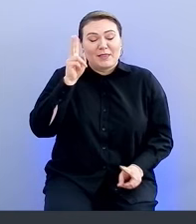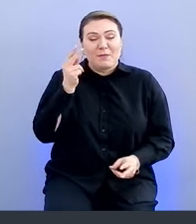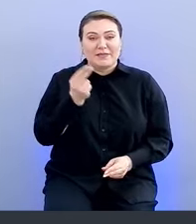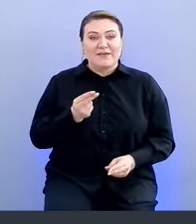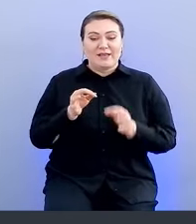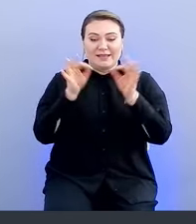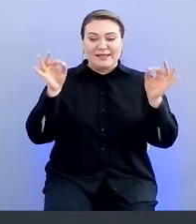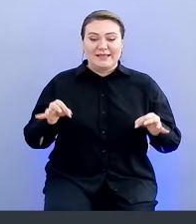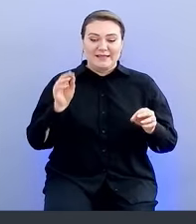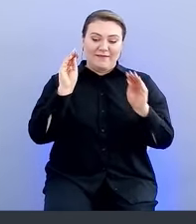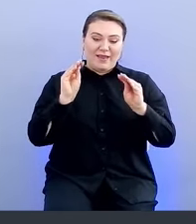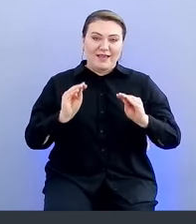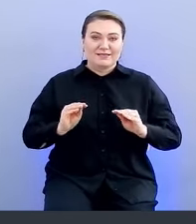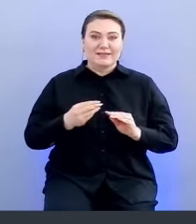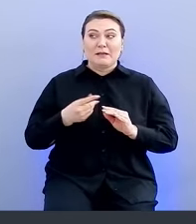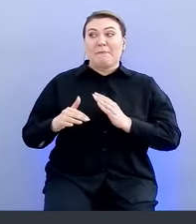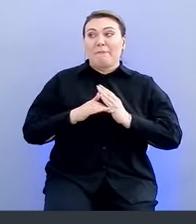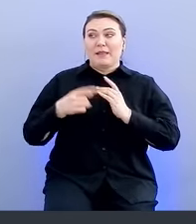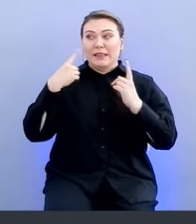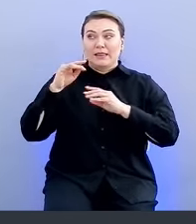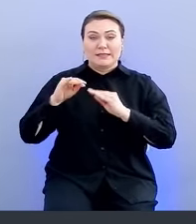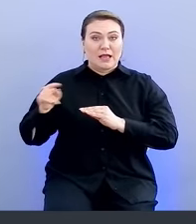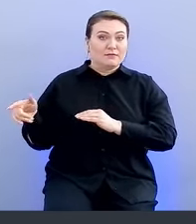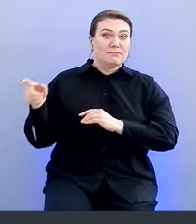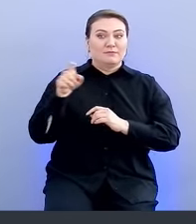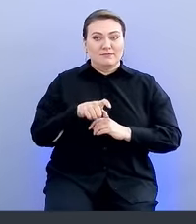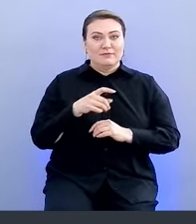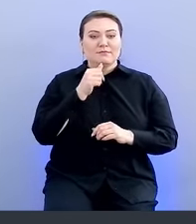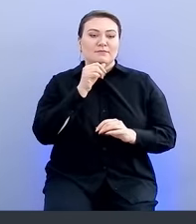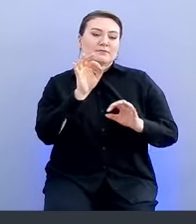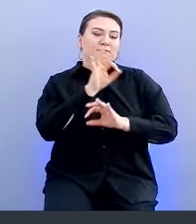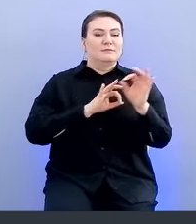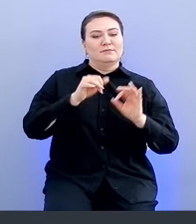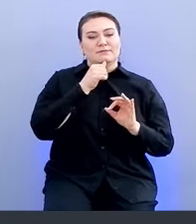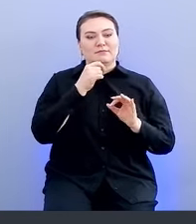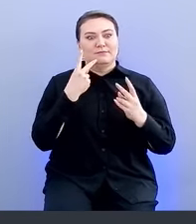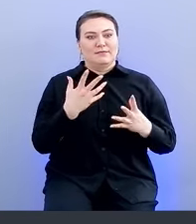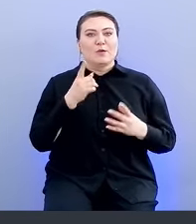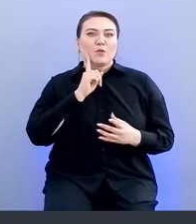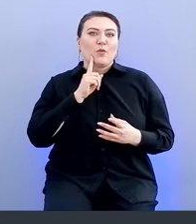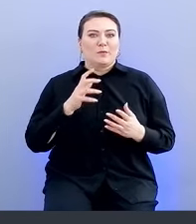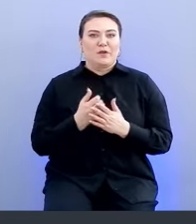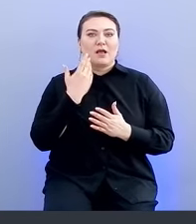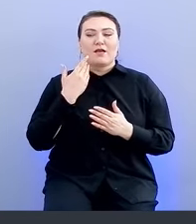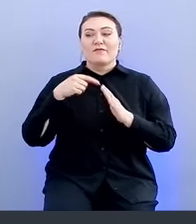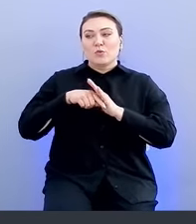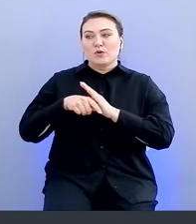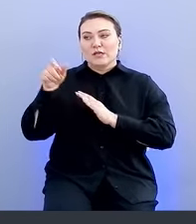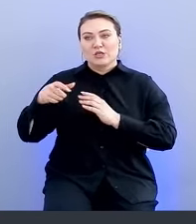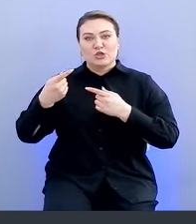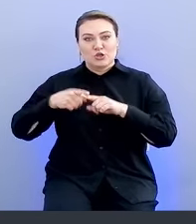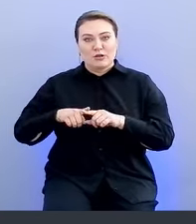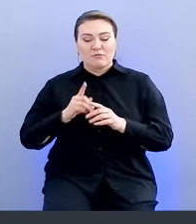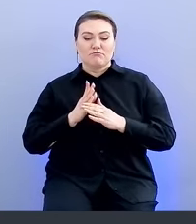мы позвали на помощь дизайнера, который нам действительно с этим помог, чтобы получилось удобно, чтобы когда внутренний инженер открывал